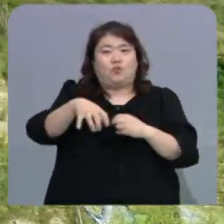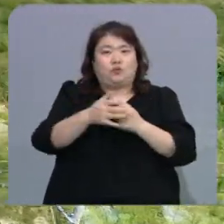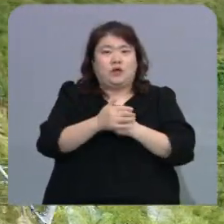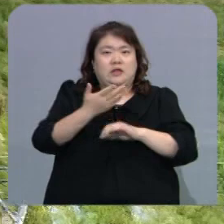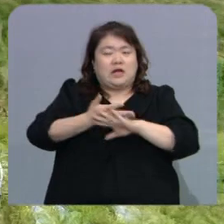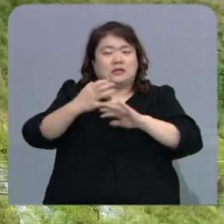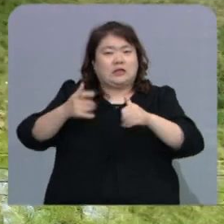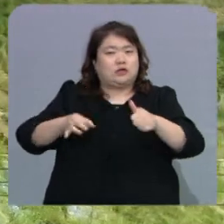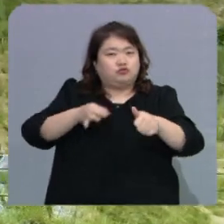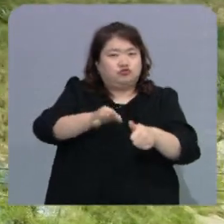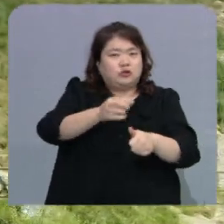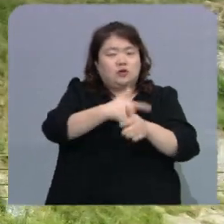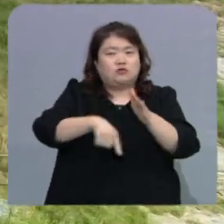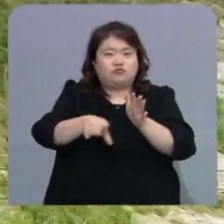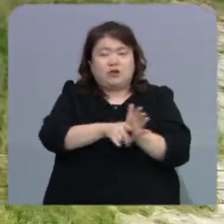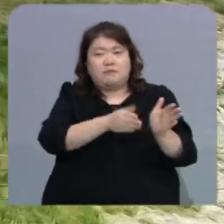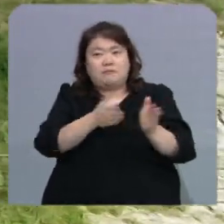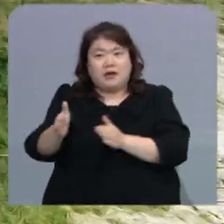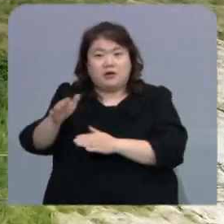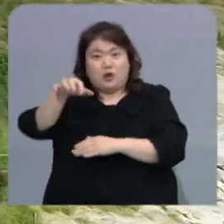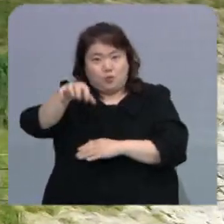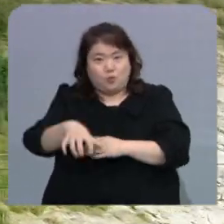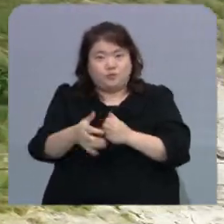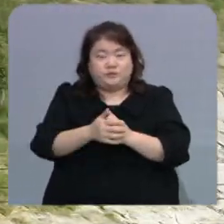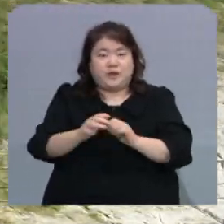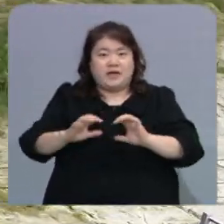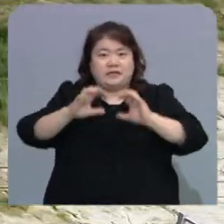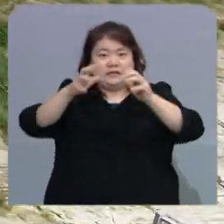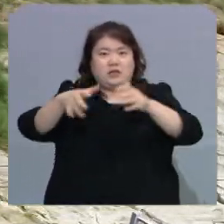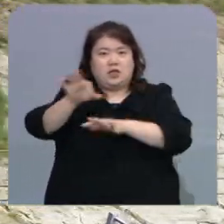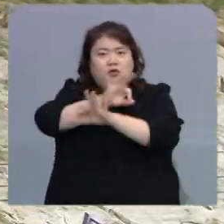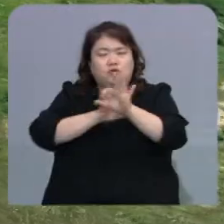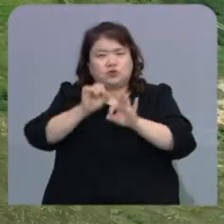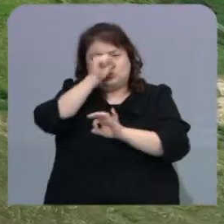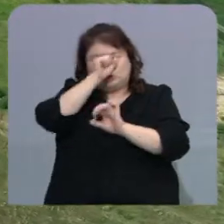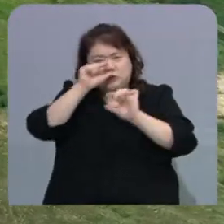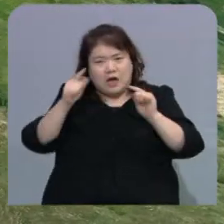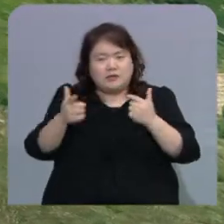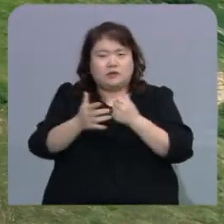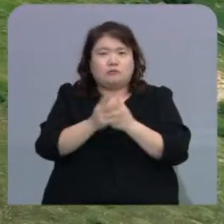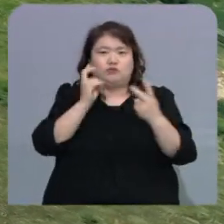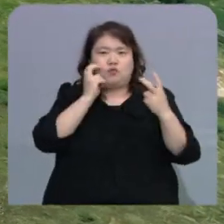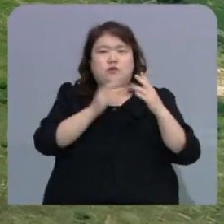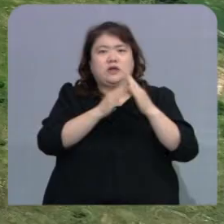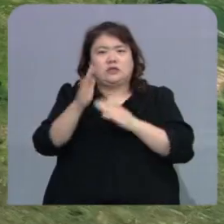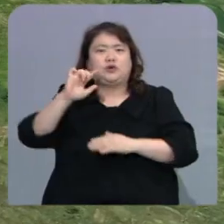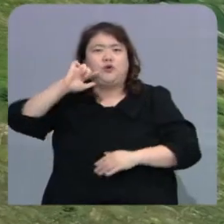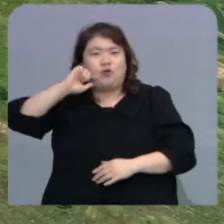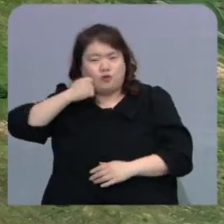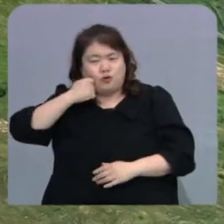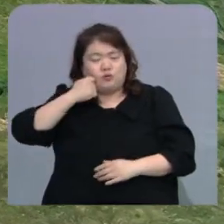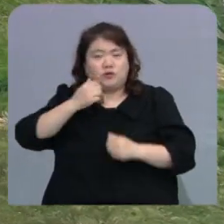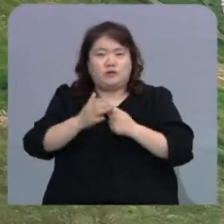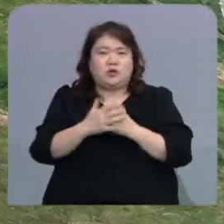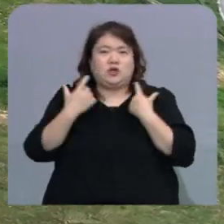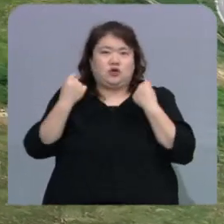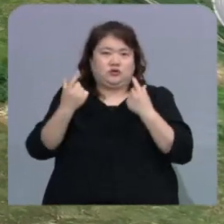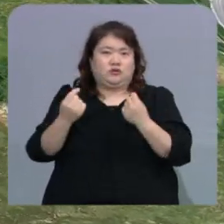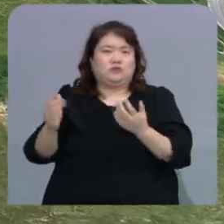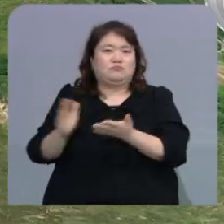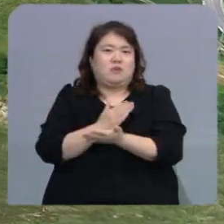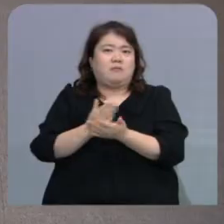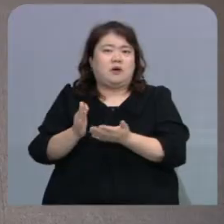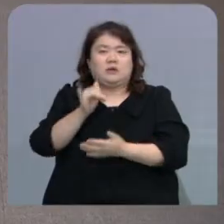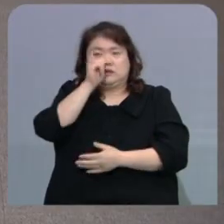기업 투자를 위해 예비로 마련해둔 곳인데 세계 경기침체 등으로 기업 유치가 어려워지면서 여전히 비어 있습니다.